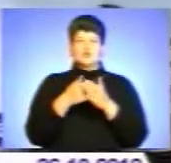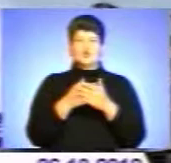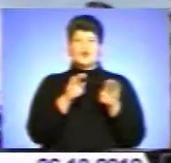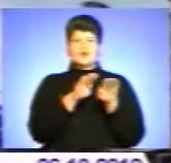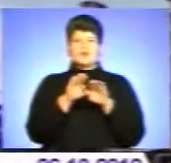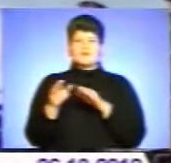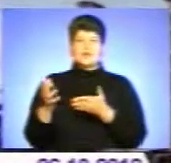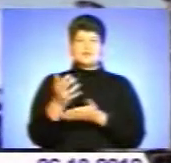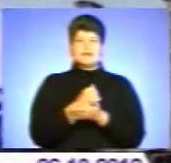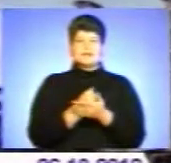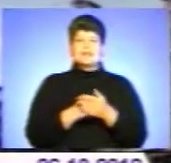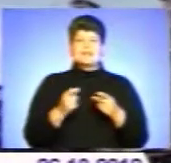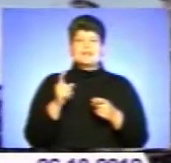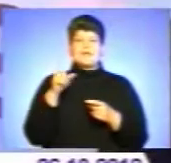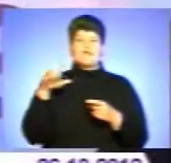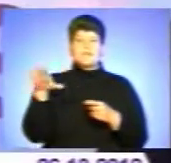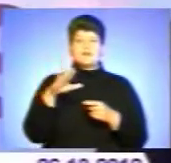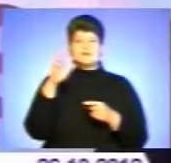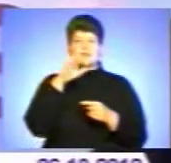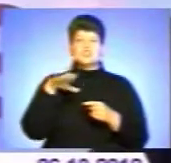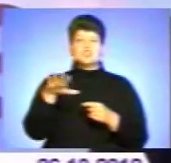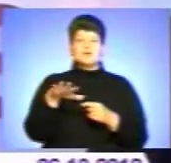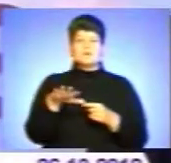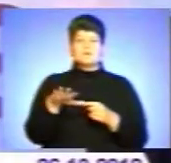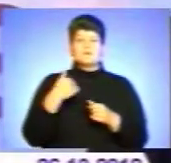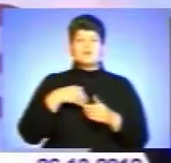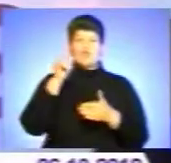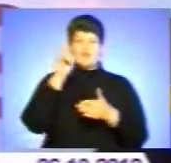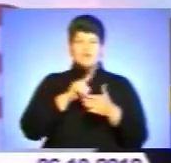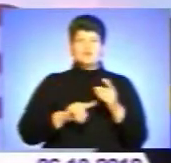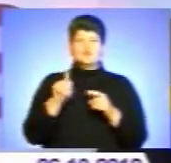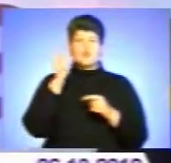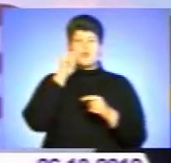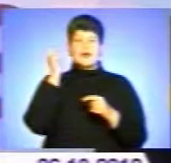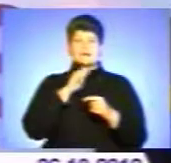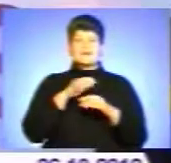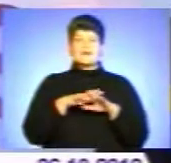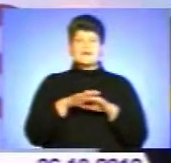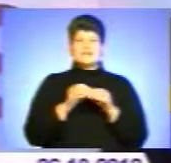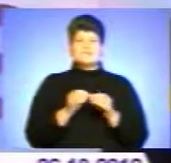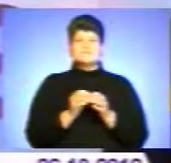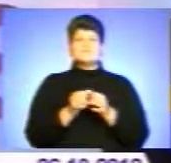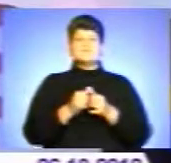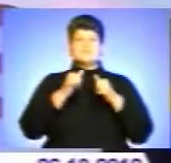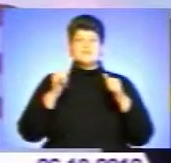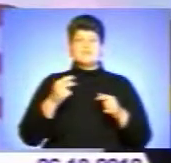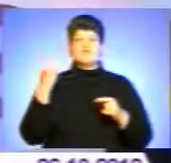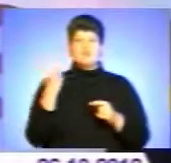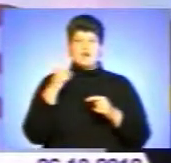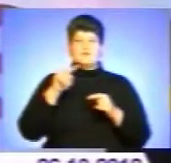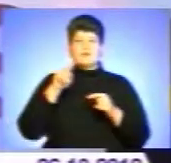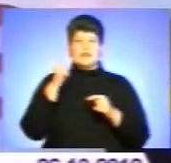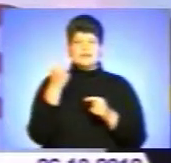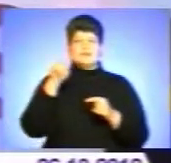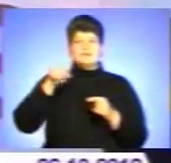урожайності європейських країн. Ми вважені, що український ринок виросте в два, може в один і сім рази.